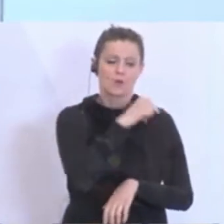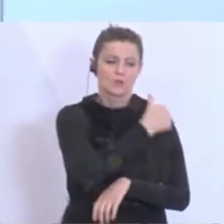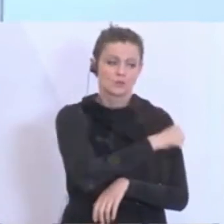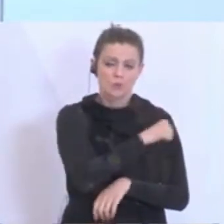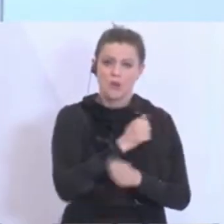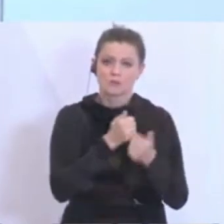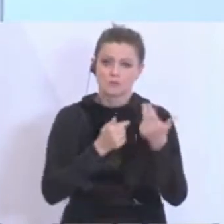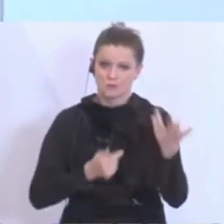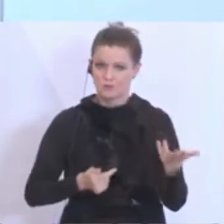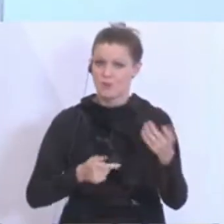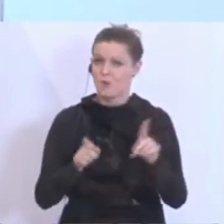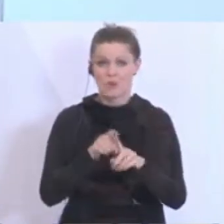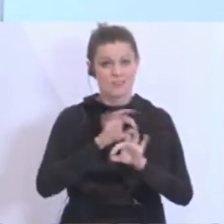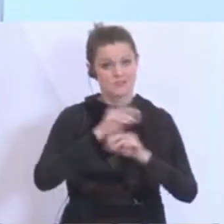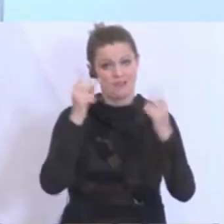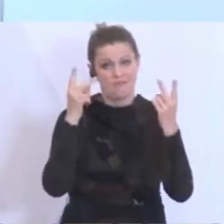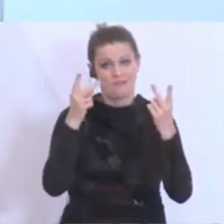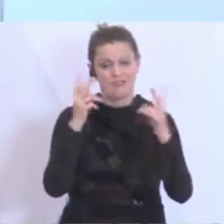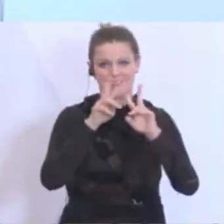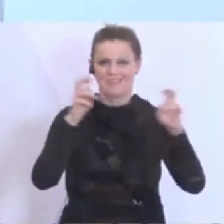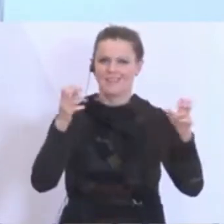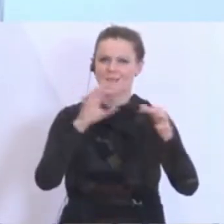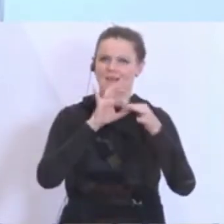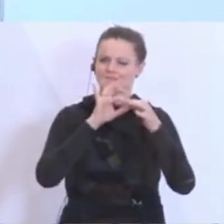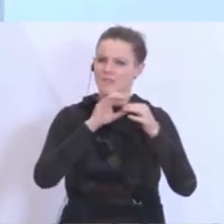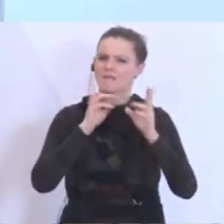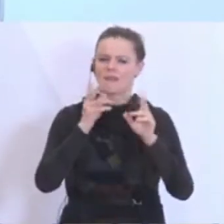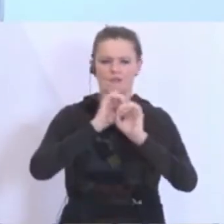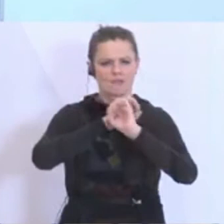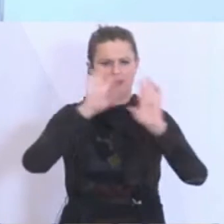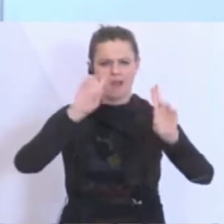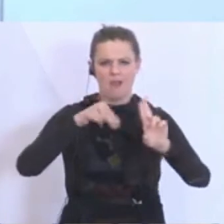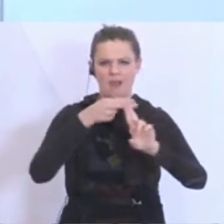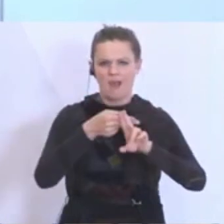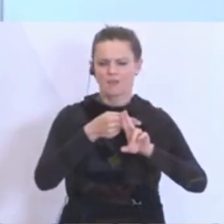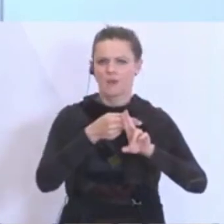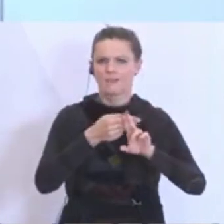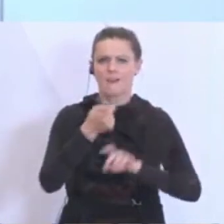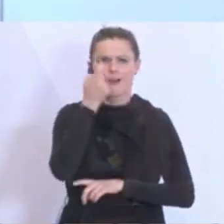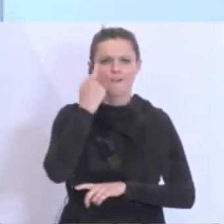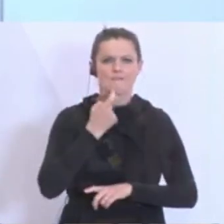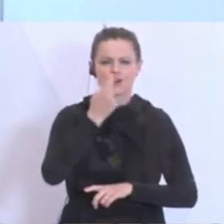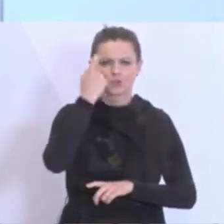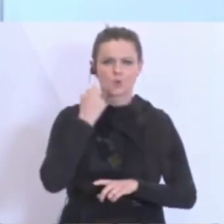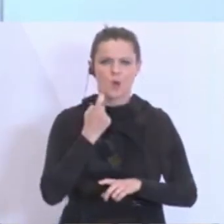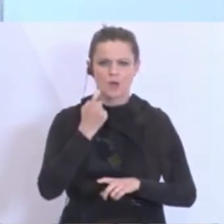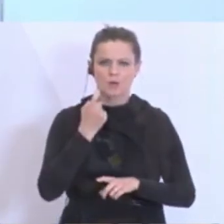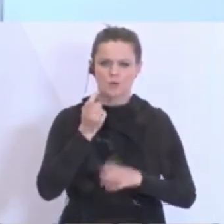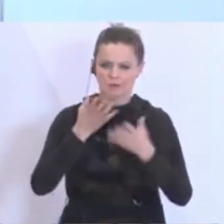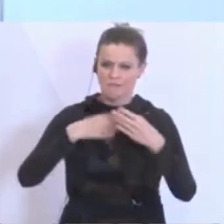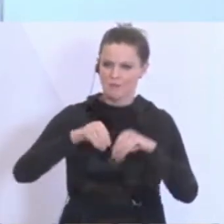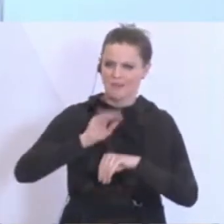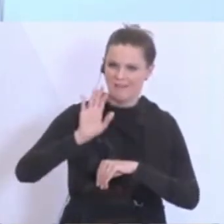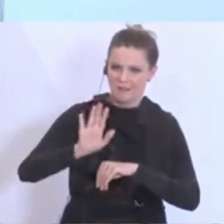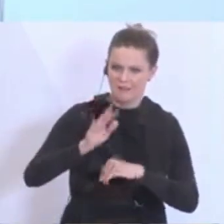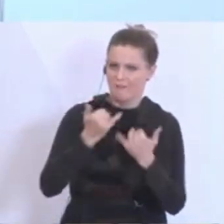Und ganz wichtig ist auch die Themenstellung, die klar beantwortet werden konnte. Es geht um die Versorgung der jeweiligen Familien.